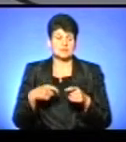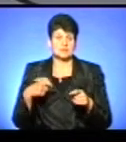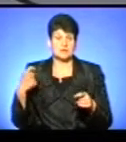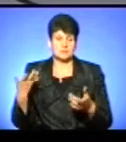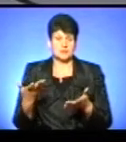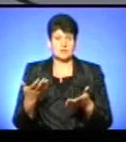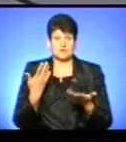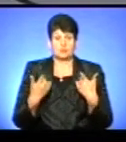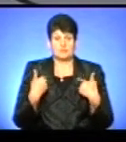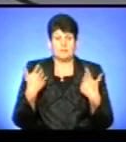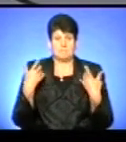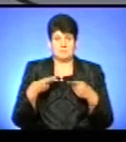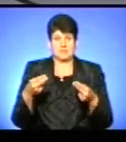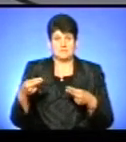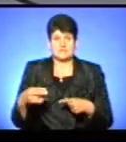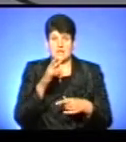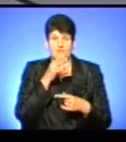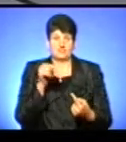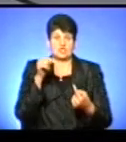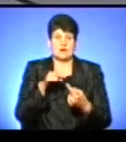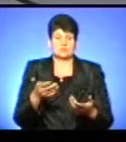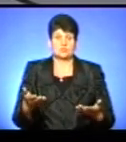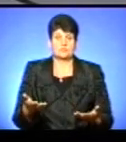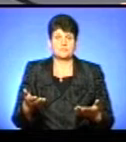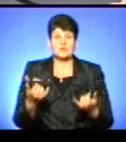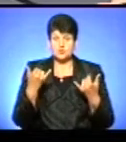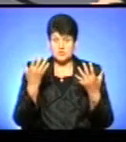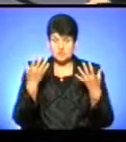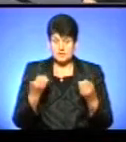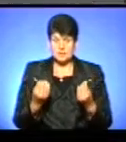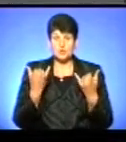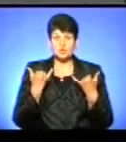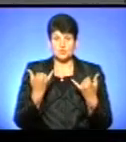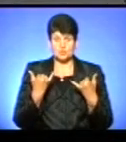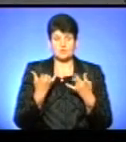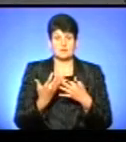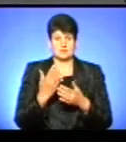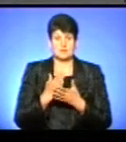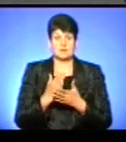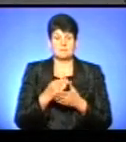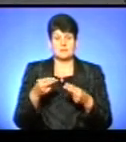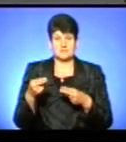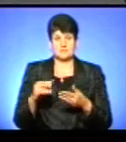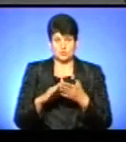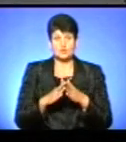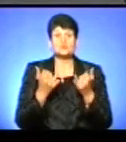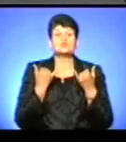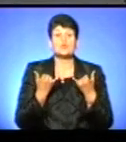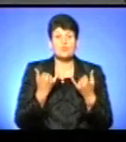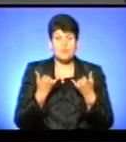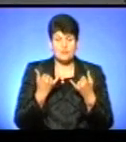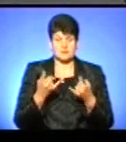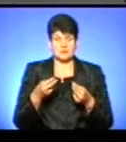якщо ми підписали вчасно з організацією цієї міжнародної... Сьогодні надійшов підписаний договір, тобто сьогодні